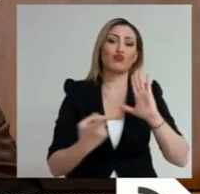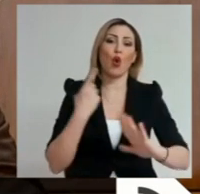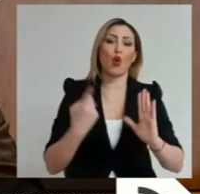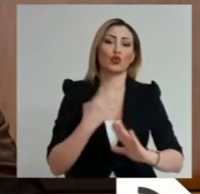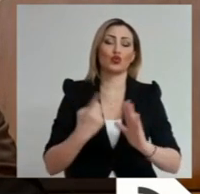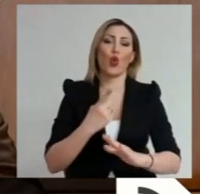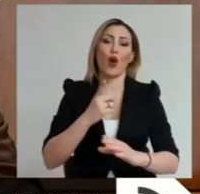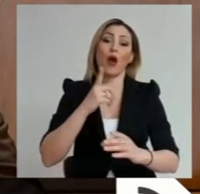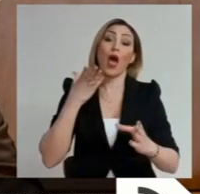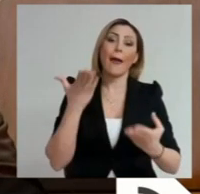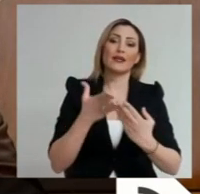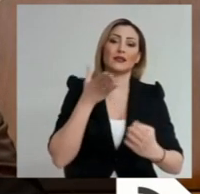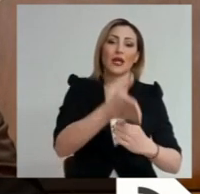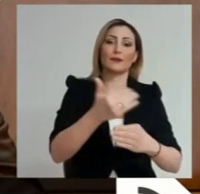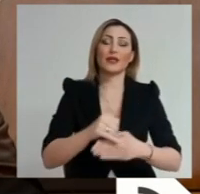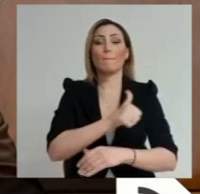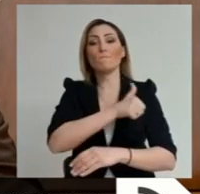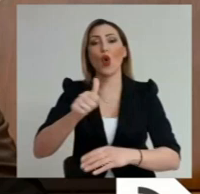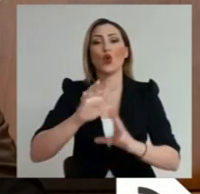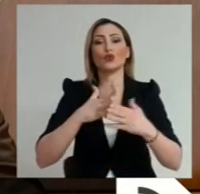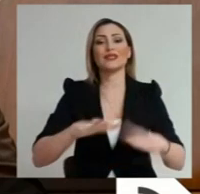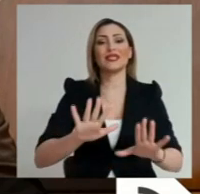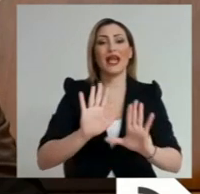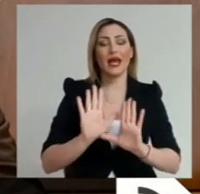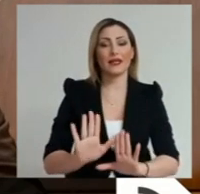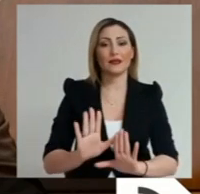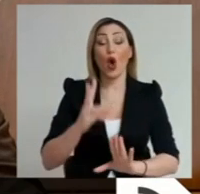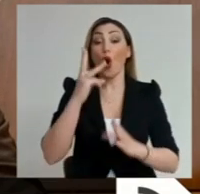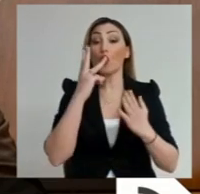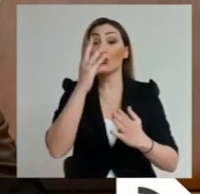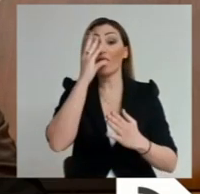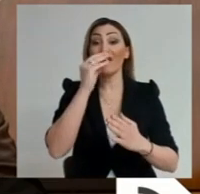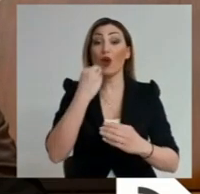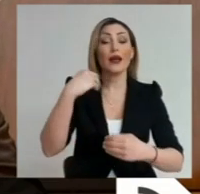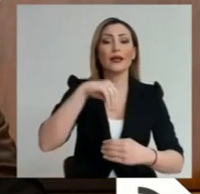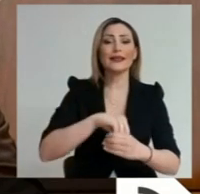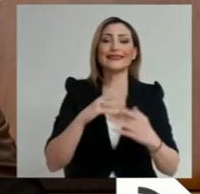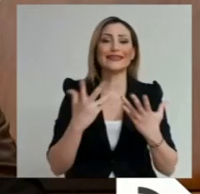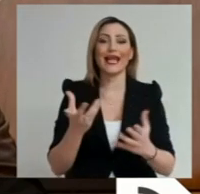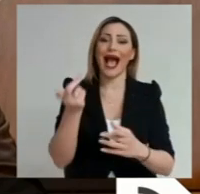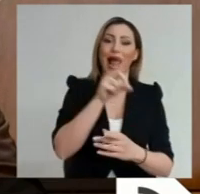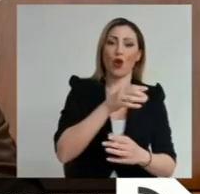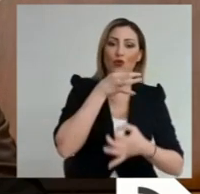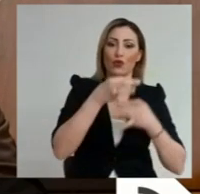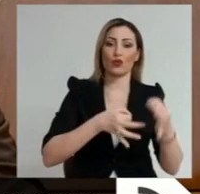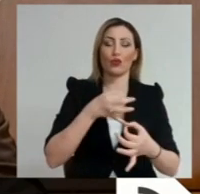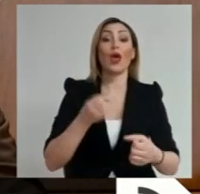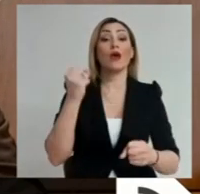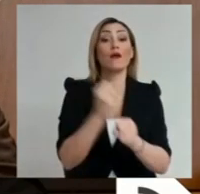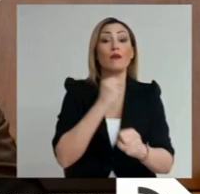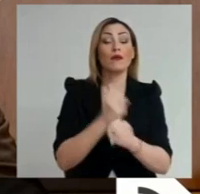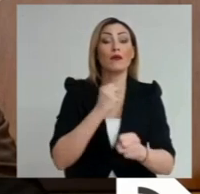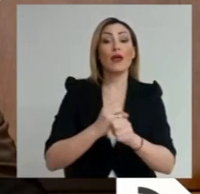Δευτέρα, 8 Φεβρουαρίου του 2021, τίθονται επιπλέον σε εφαρμογή τα ακόλουθα. Επαναλειτουργία των